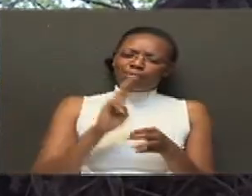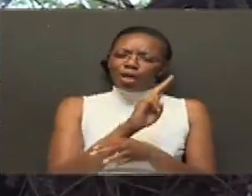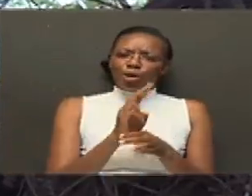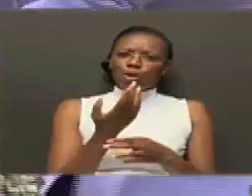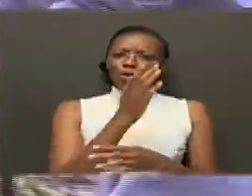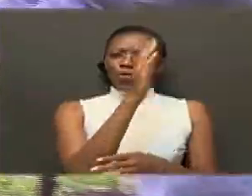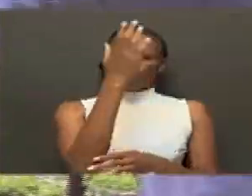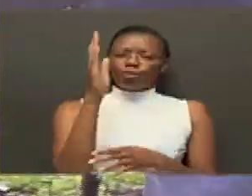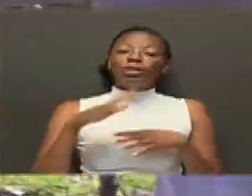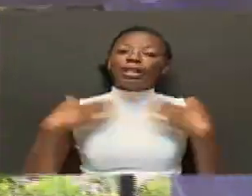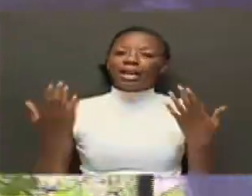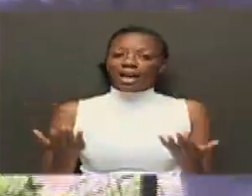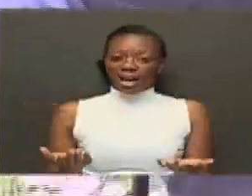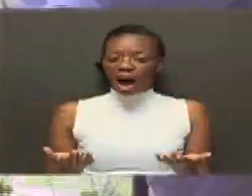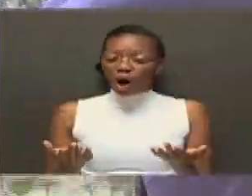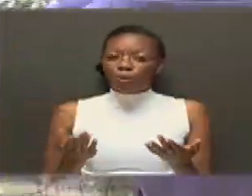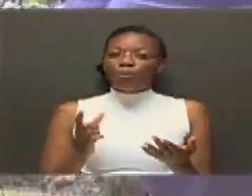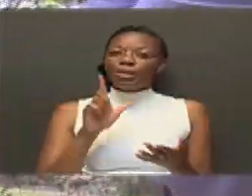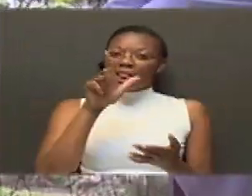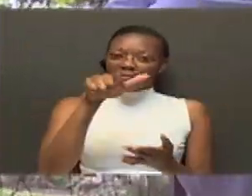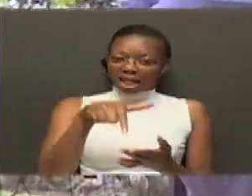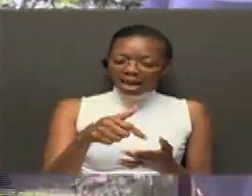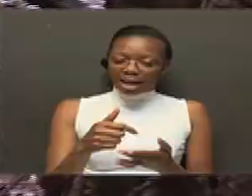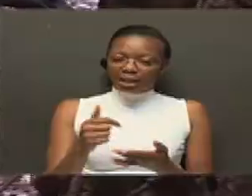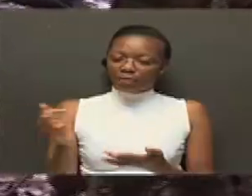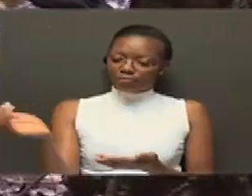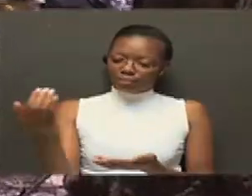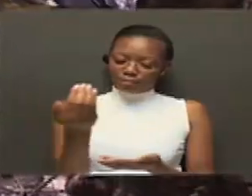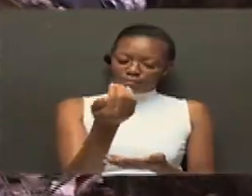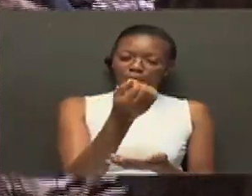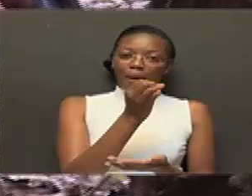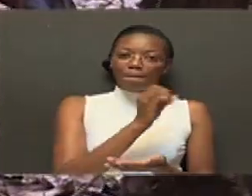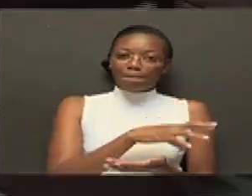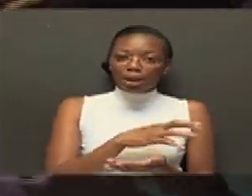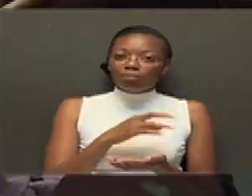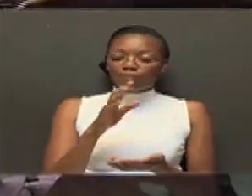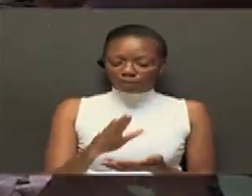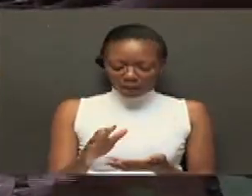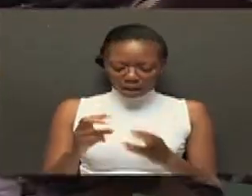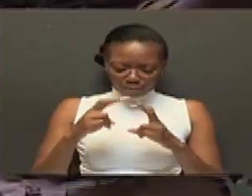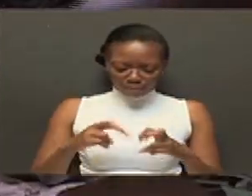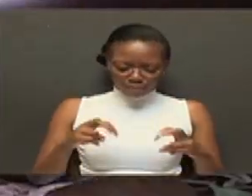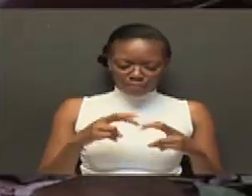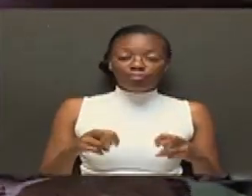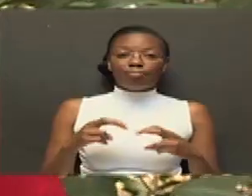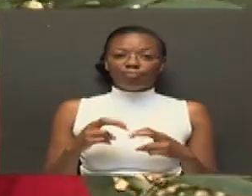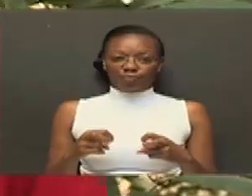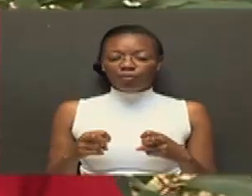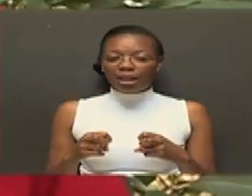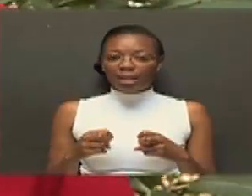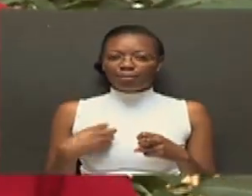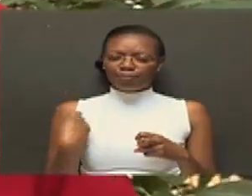wakitumia miti hiyo zamani Kisha, kujanayo chuoni kwa ajili ya kuthibitisha madai hayo